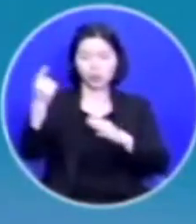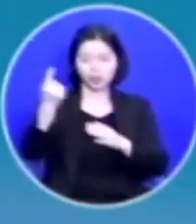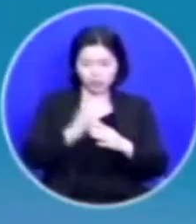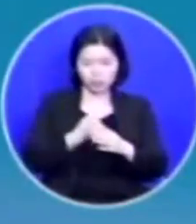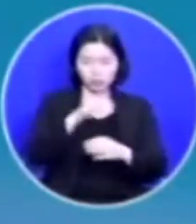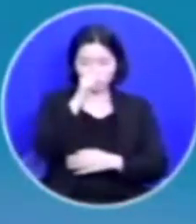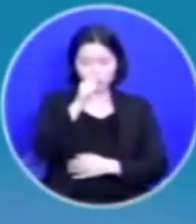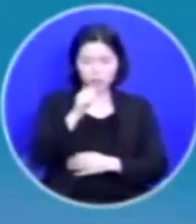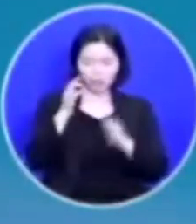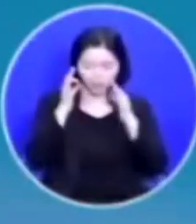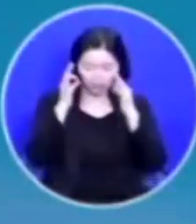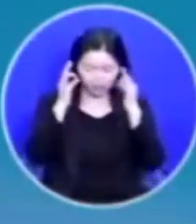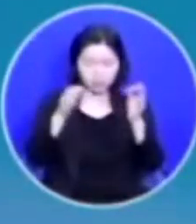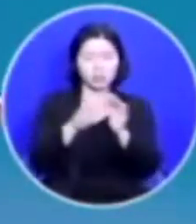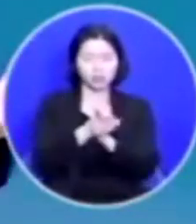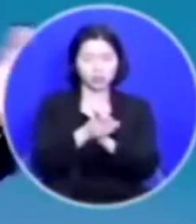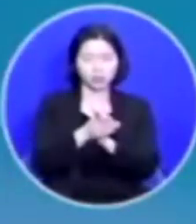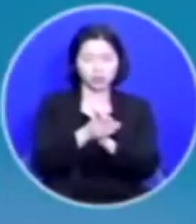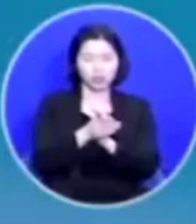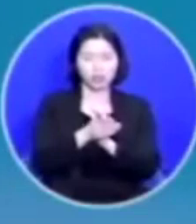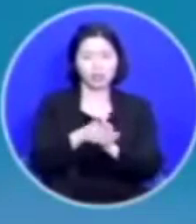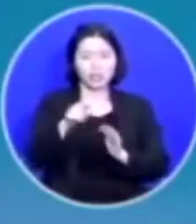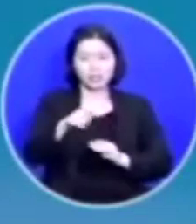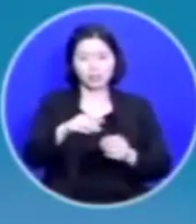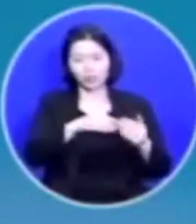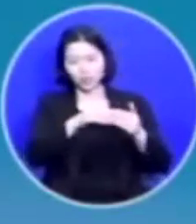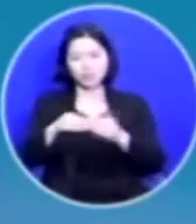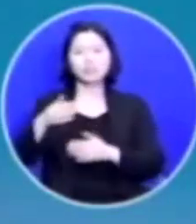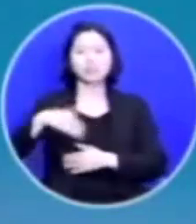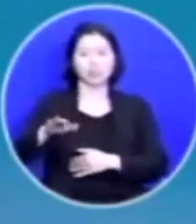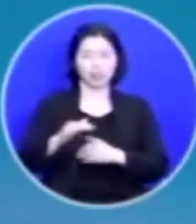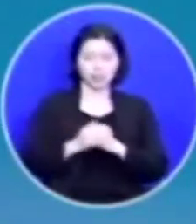기도가 그를 그렇게 이끌어 간 것입니다